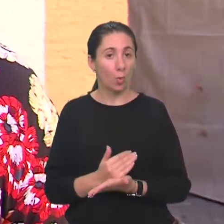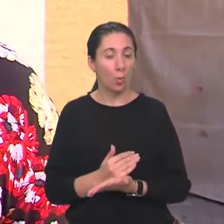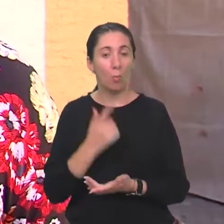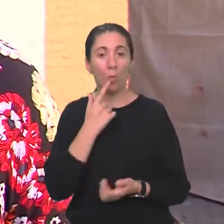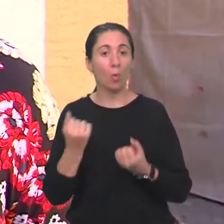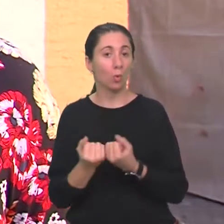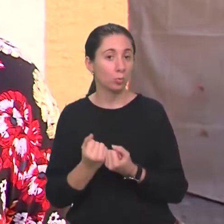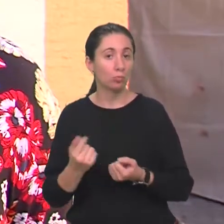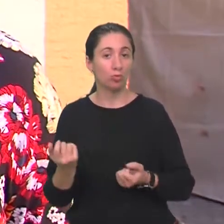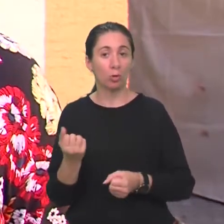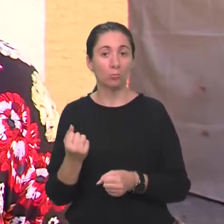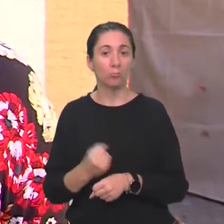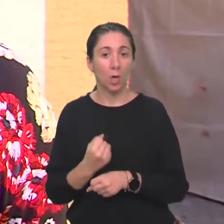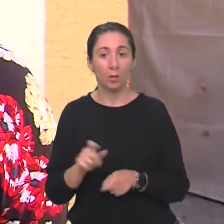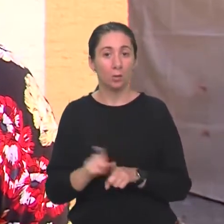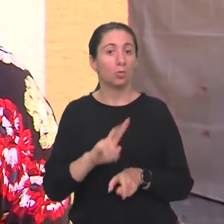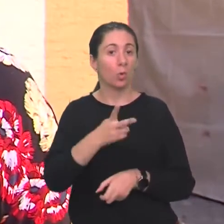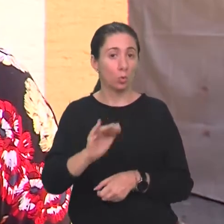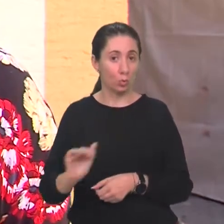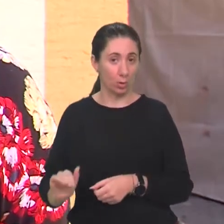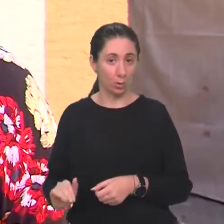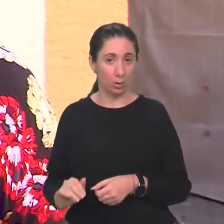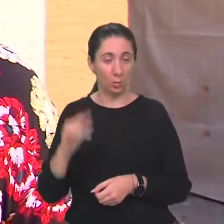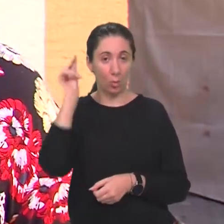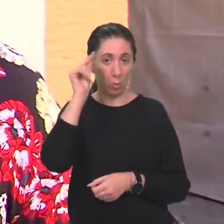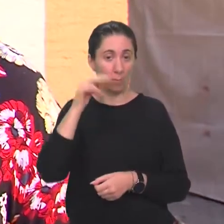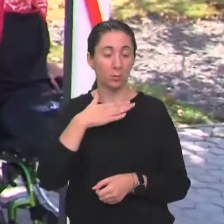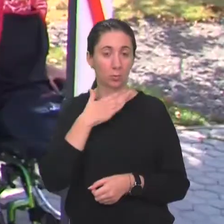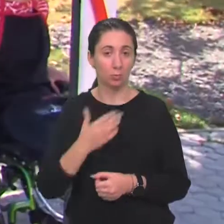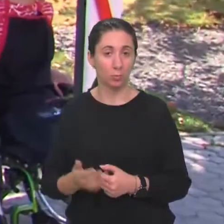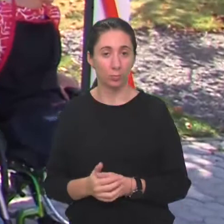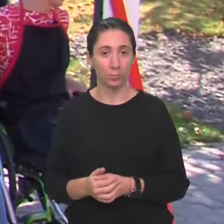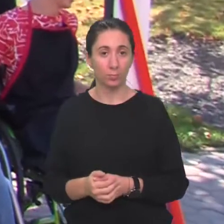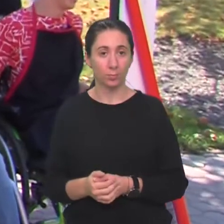uče, rade, isto koji druga djeca u obrazovnom sustavu.